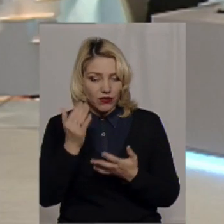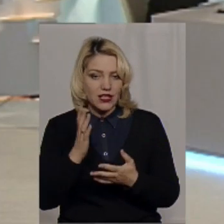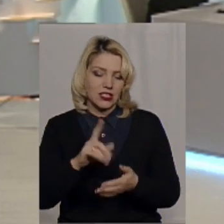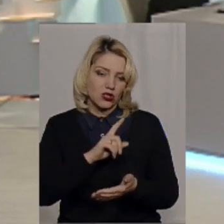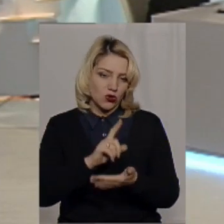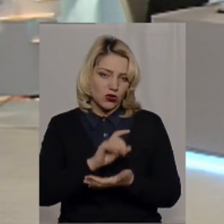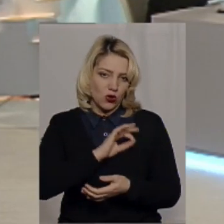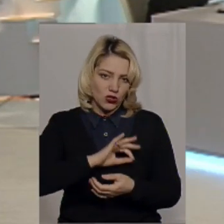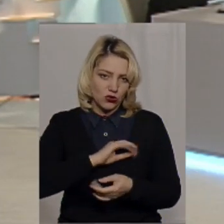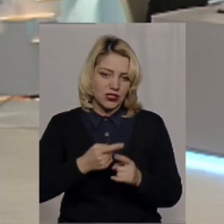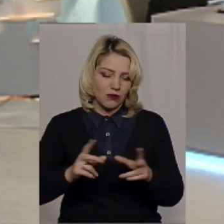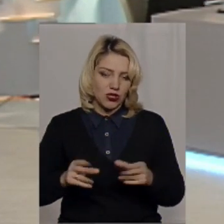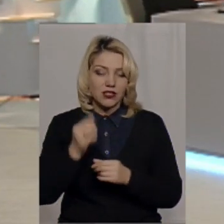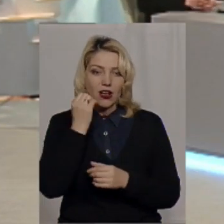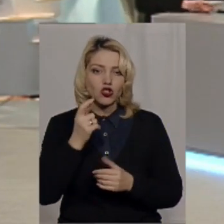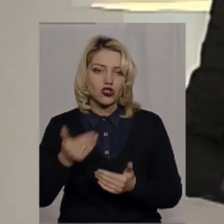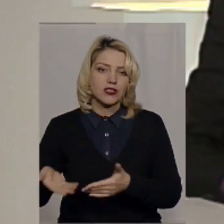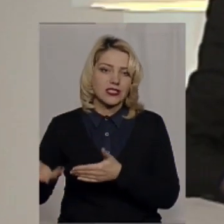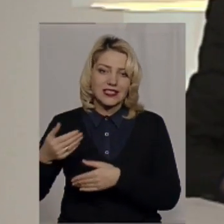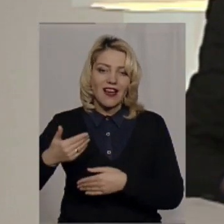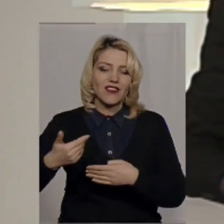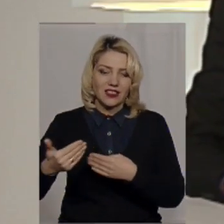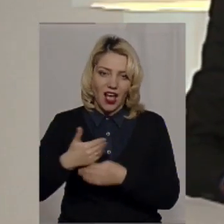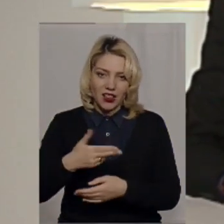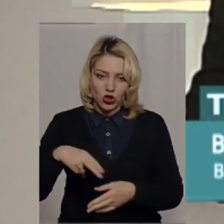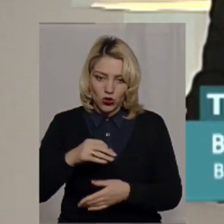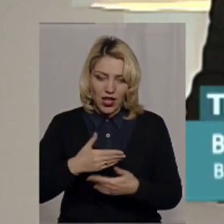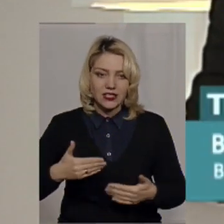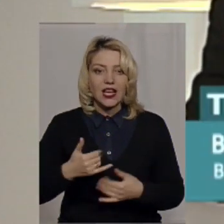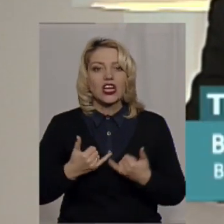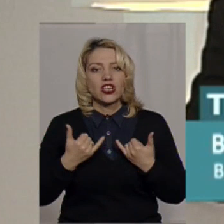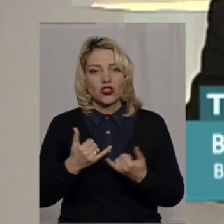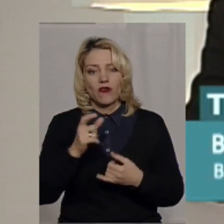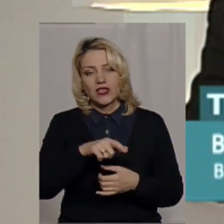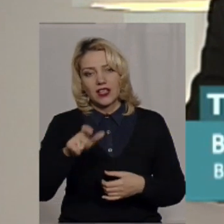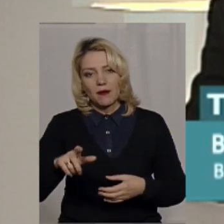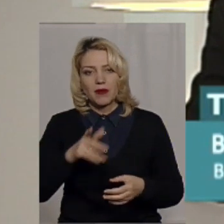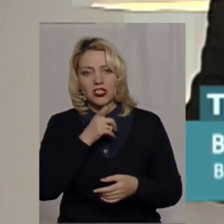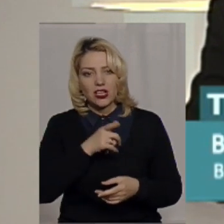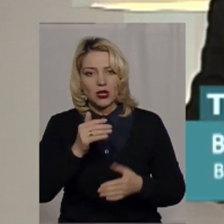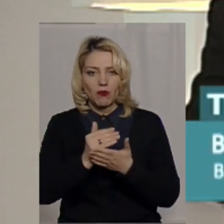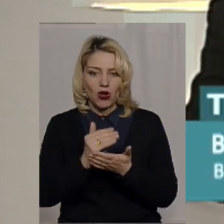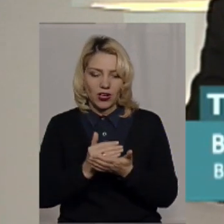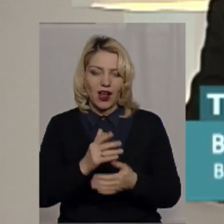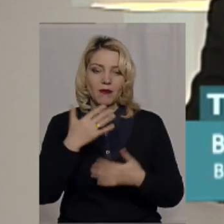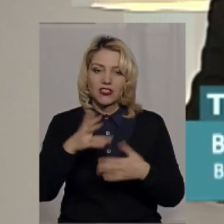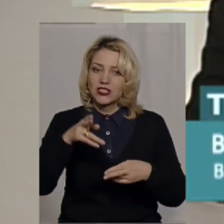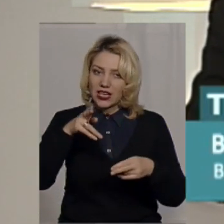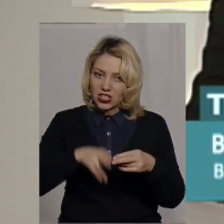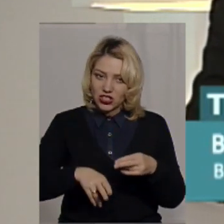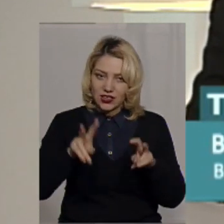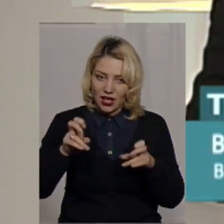Я вам дякую, пане Сергію, що завітали до нашої студії. Шановні телеглядачі, час програми «Тема дня» Хмельницький закінчився.